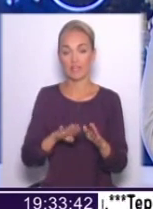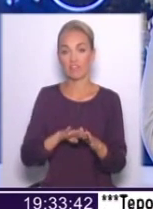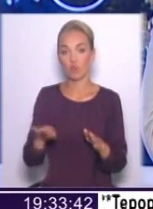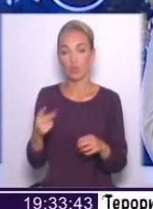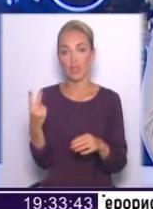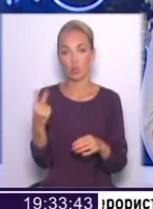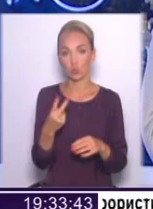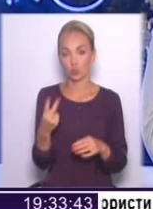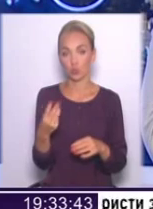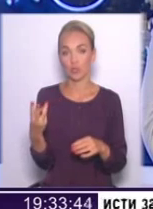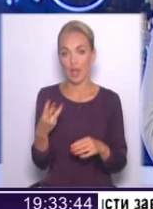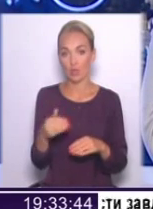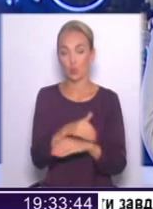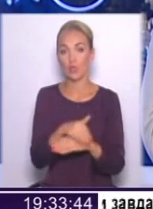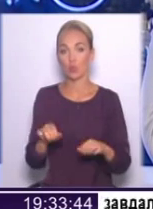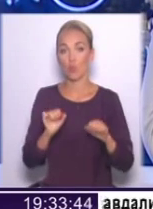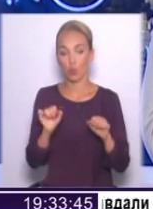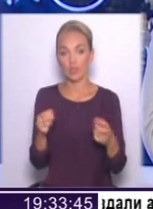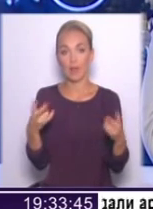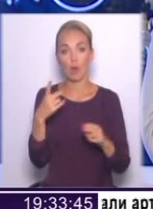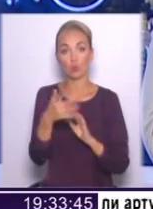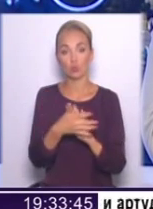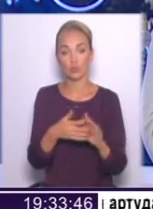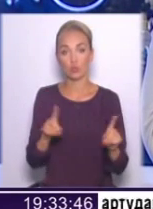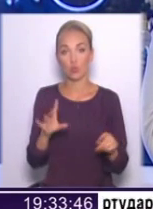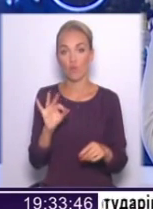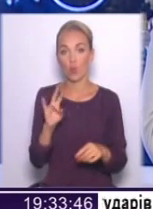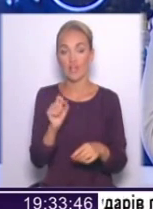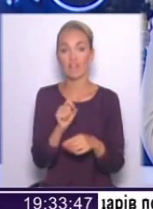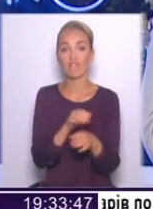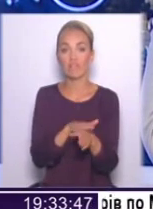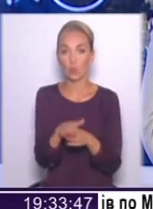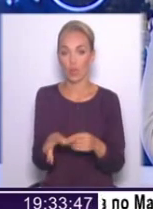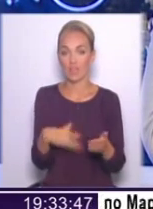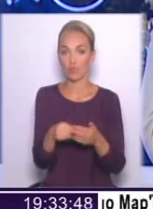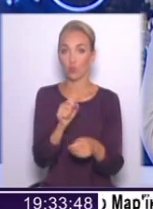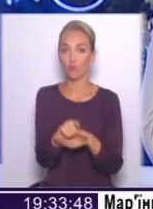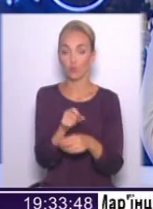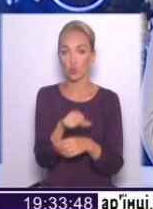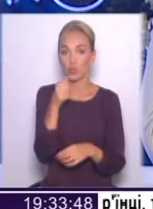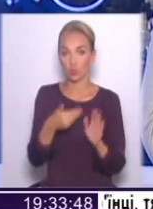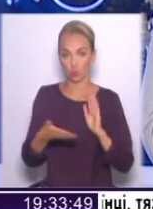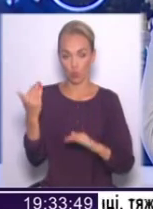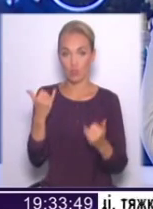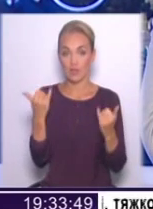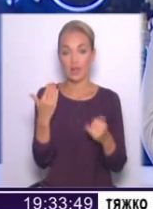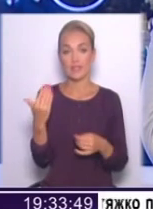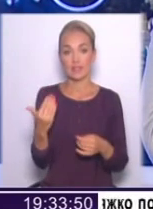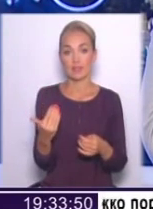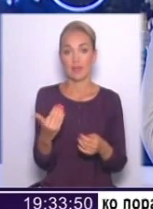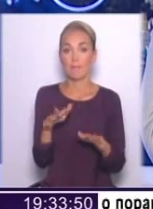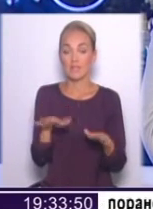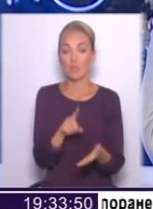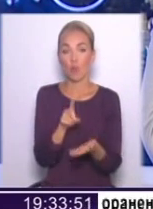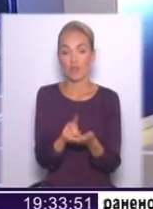лінію оборони, ну, це теж треба розуміти, що вони виконали свою функцію рік тому. Зараз їхнє місце повинна займати регулярна армія. Ну, не